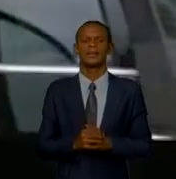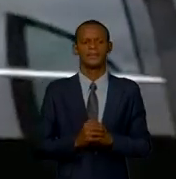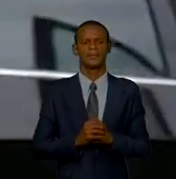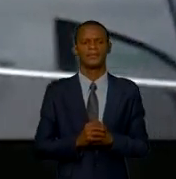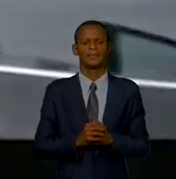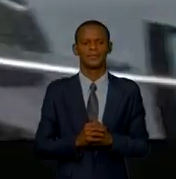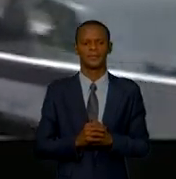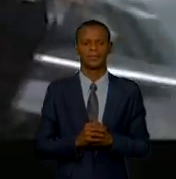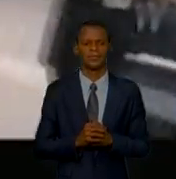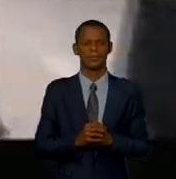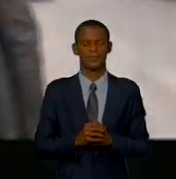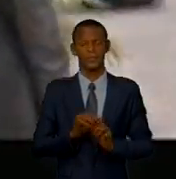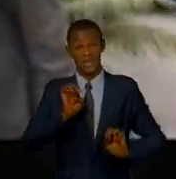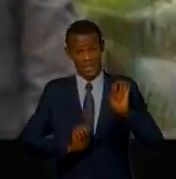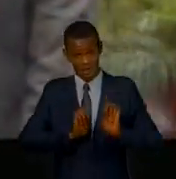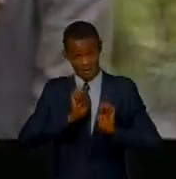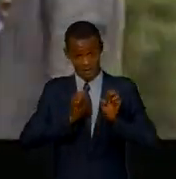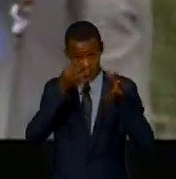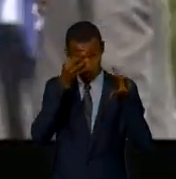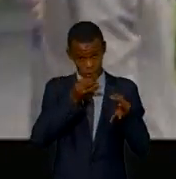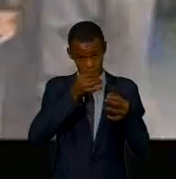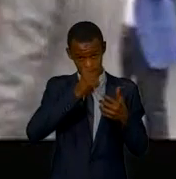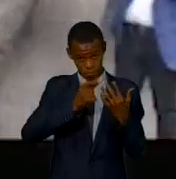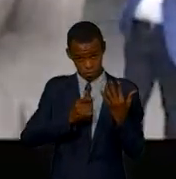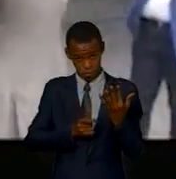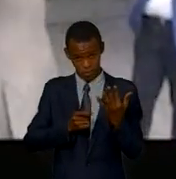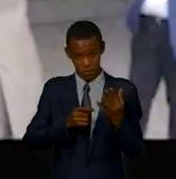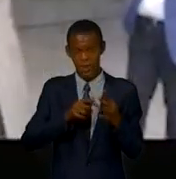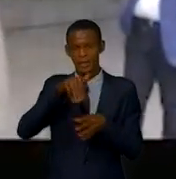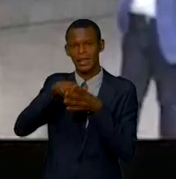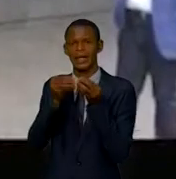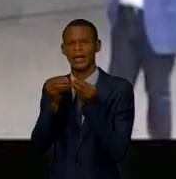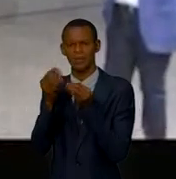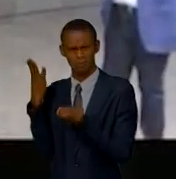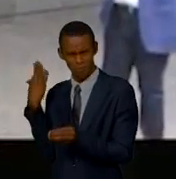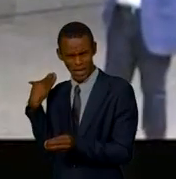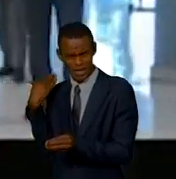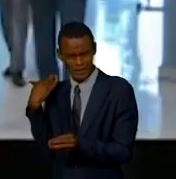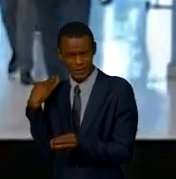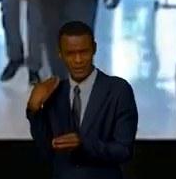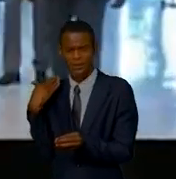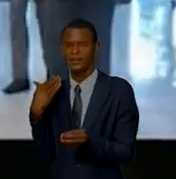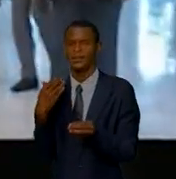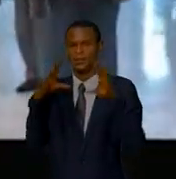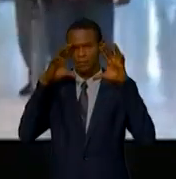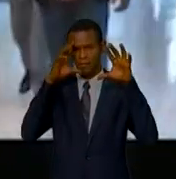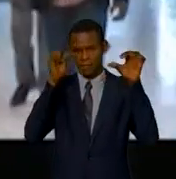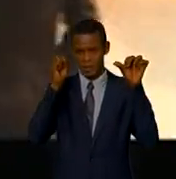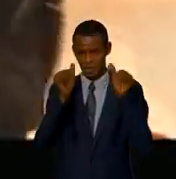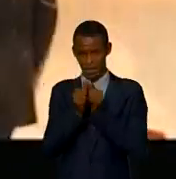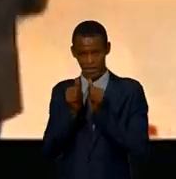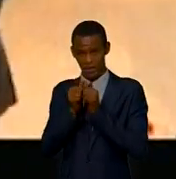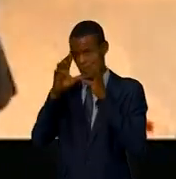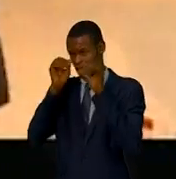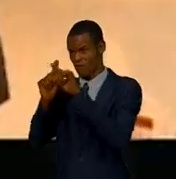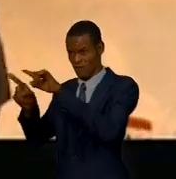Évaluer les décisions et recommandations de la Réunion bilatérale de Kigali, tenue du 12 au 14 février 2021 sur le